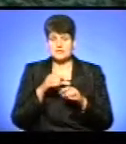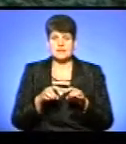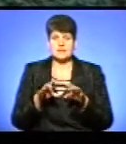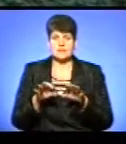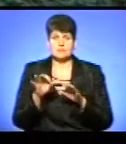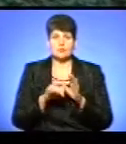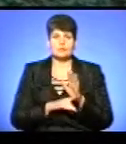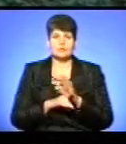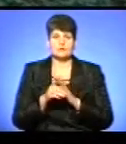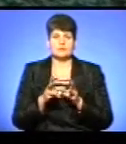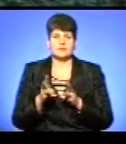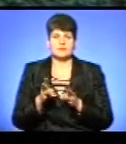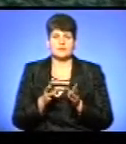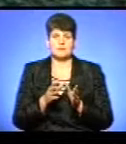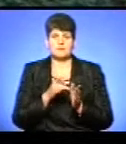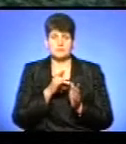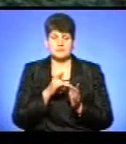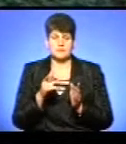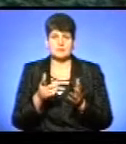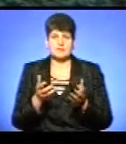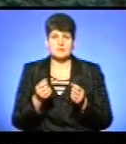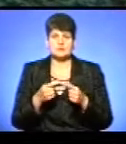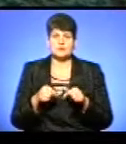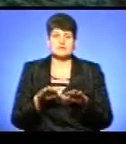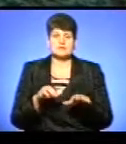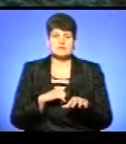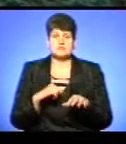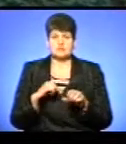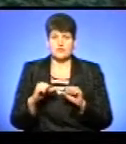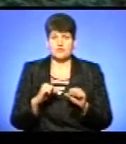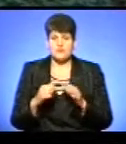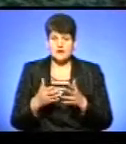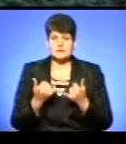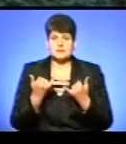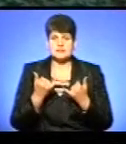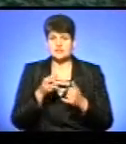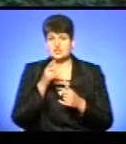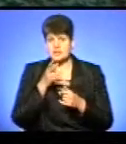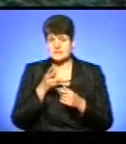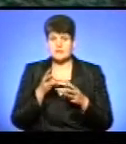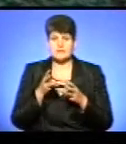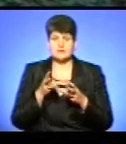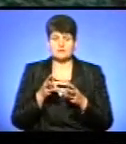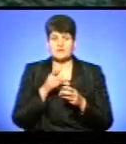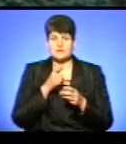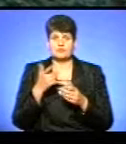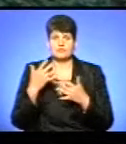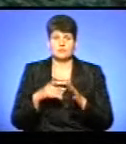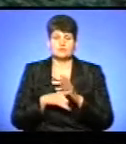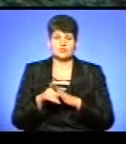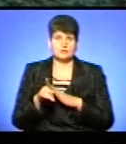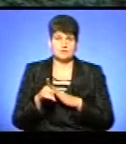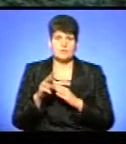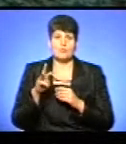про початок опалювального сезону приймається органами місцевого самоврядування. Тому на даний час опалюваний сезон стартував в